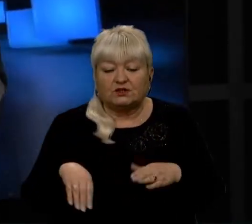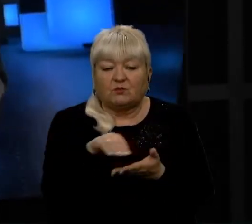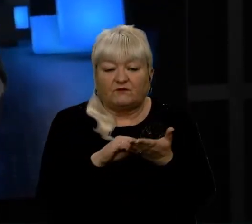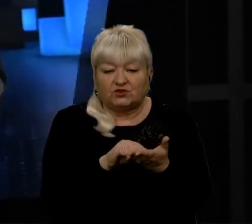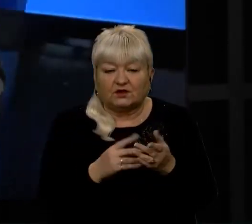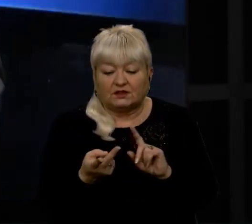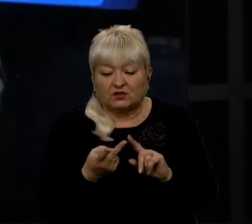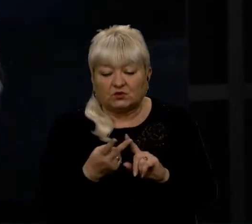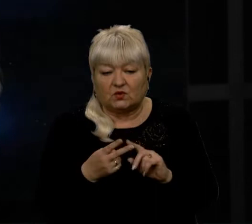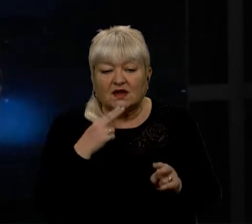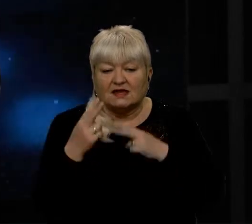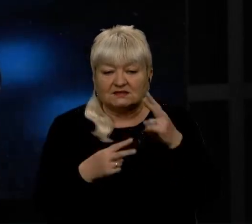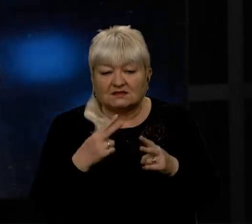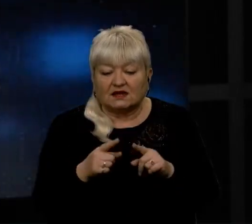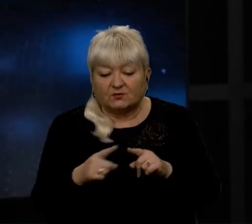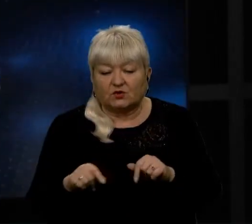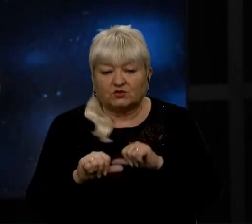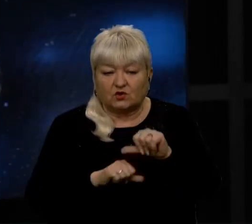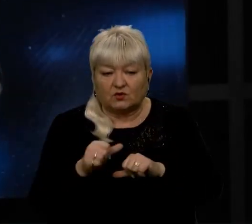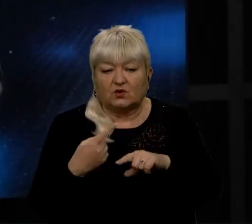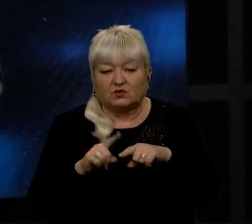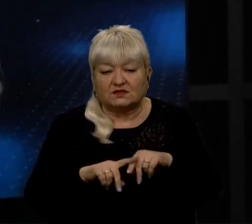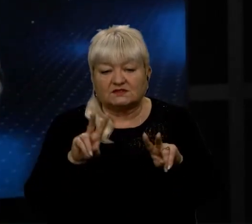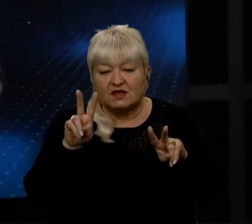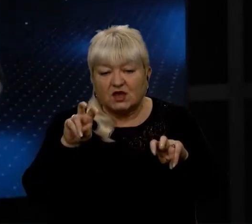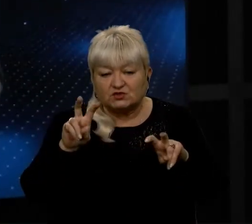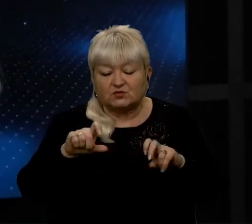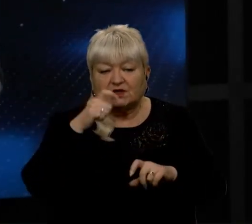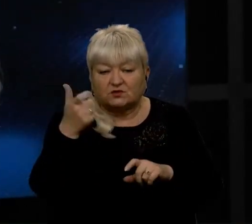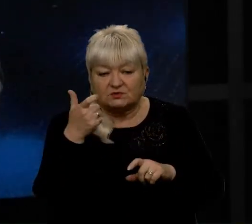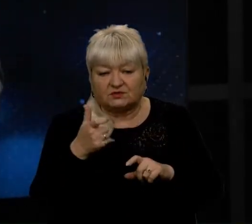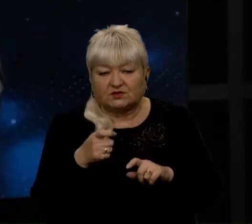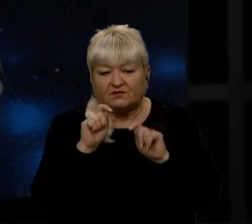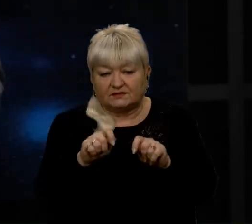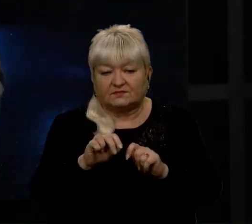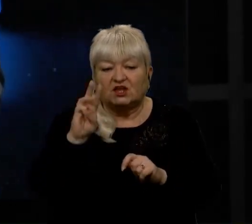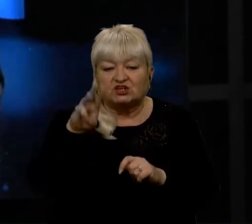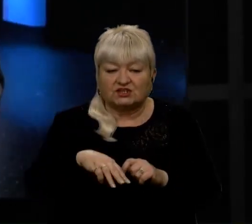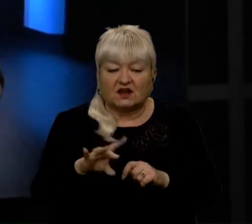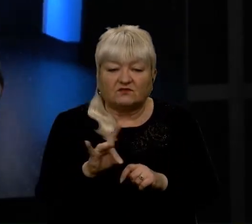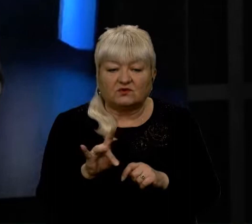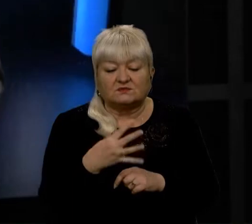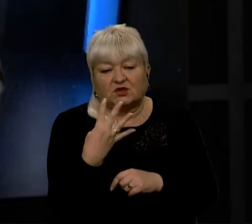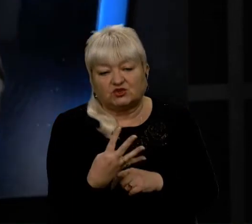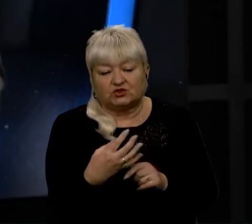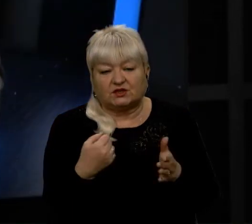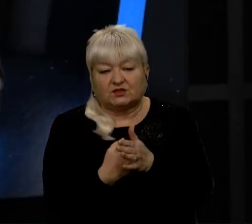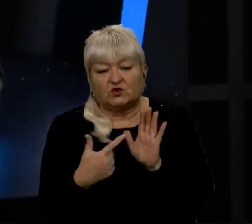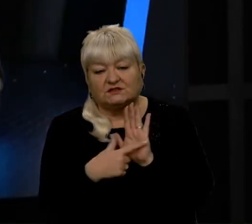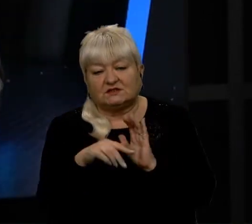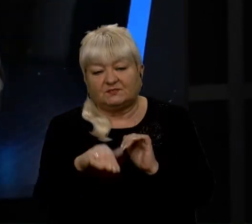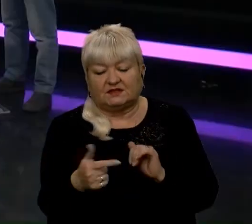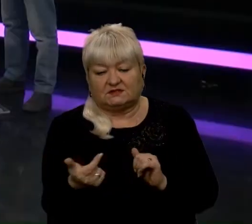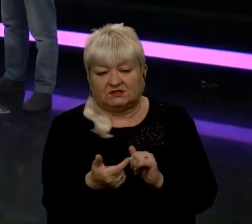протягом року, то на той суб'єкт господарювання накладуть штраф в розмірах від 4 до 7 тисяч